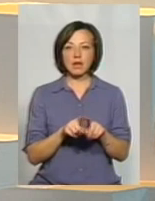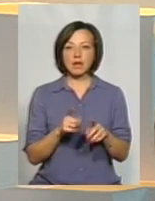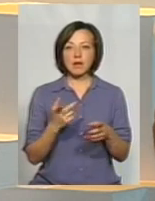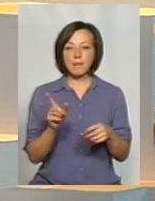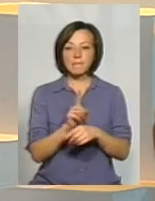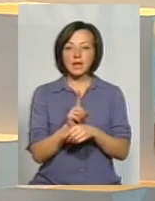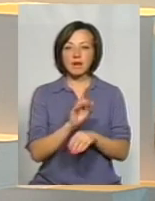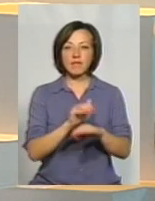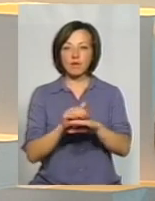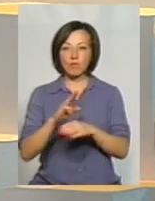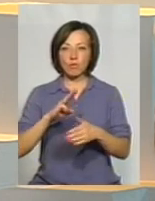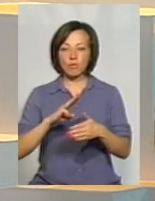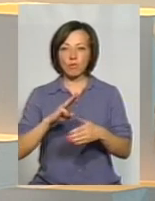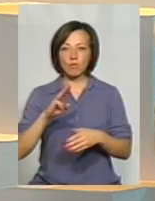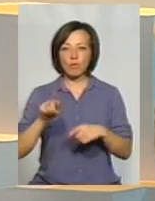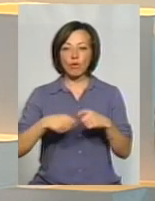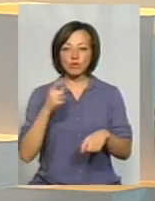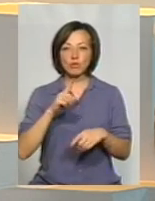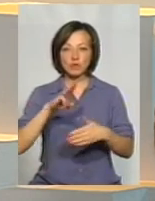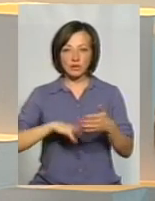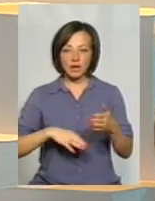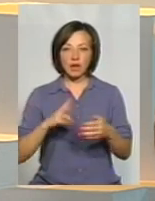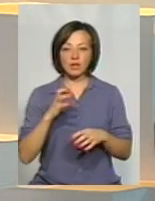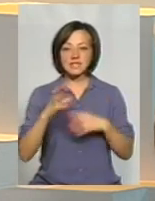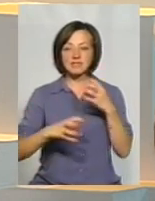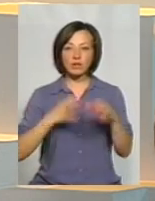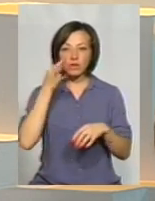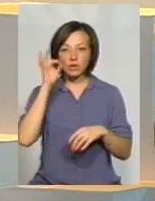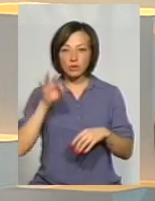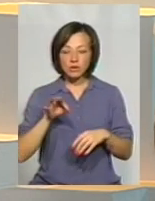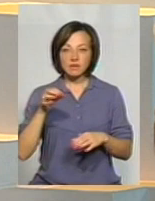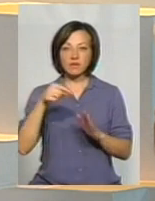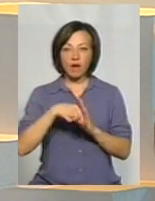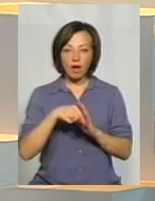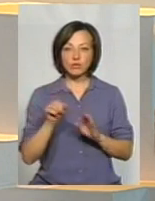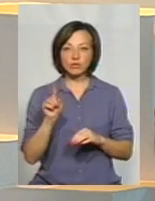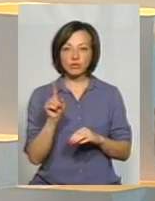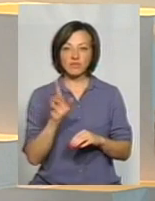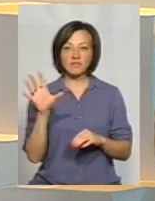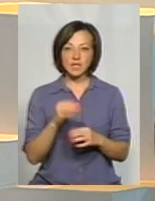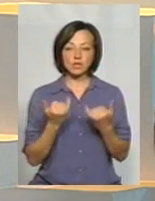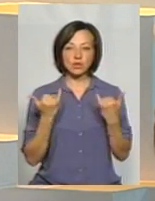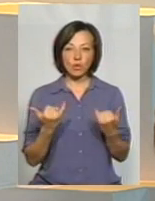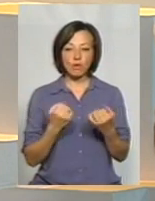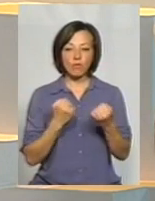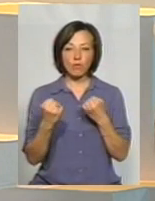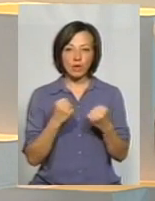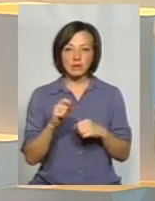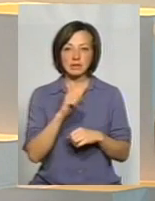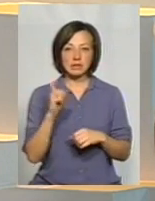для того, щоб його оштрахувати. Ну, світова практика говорить про те, що всі сьогодні борються